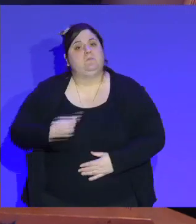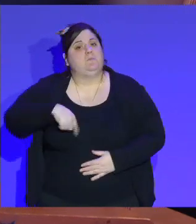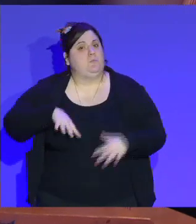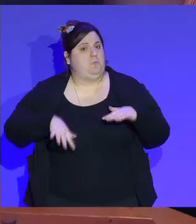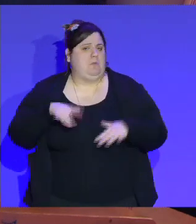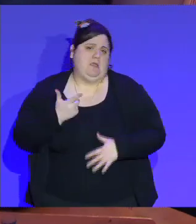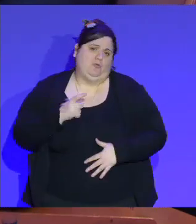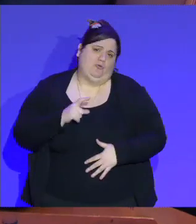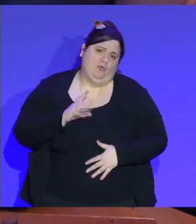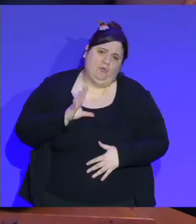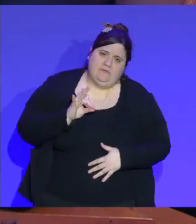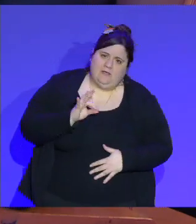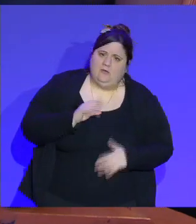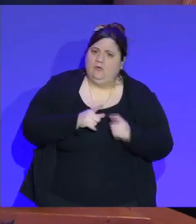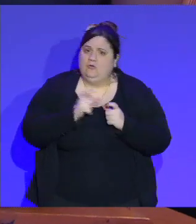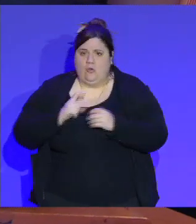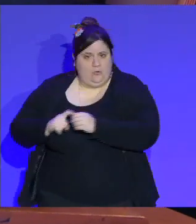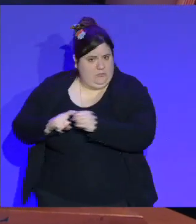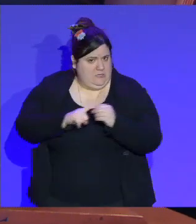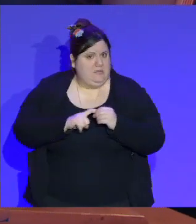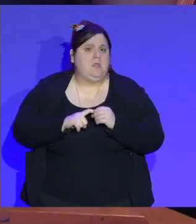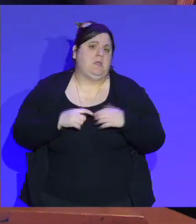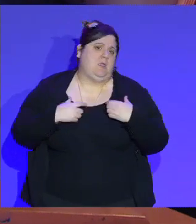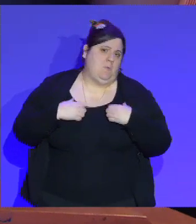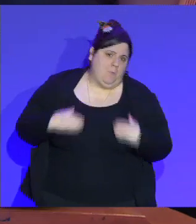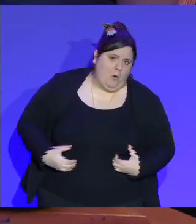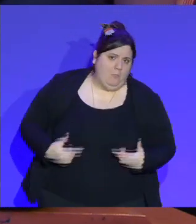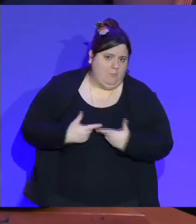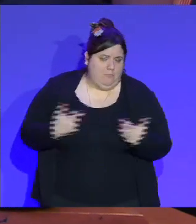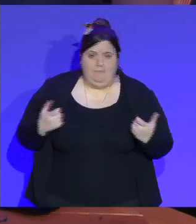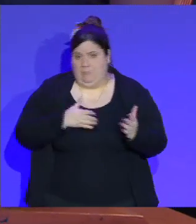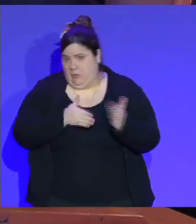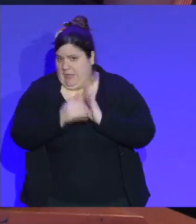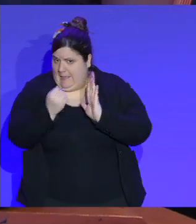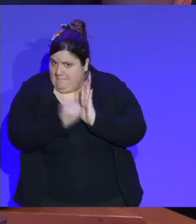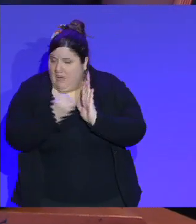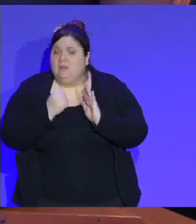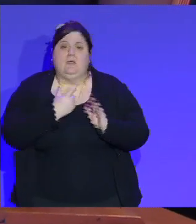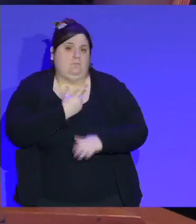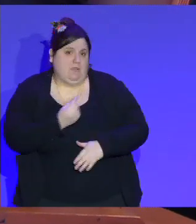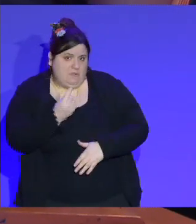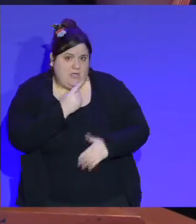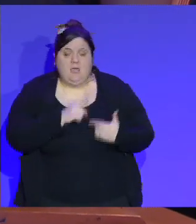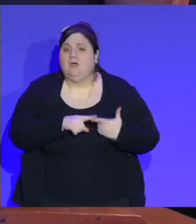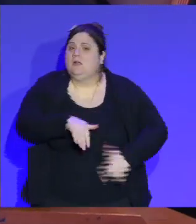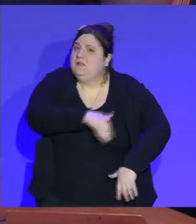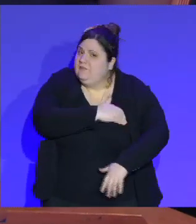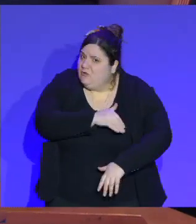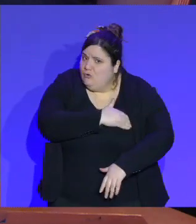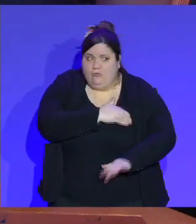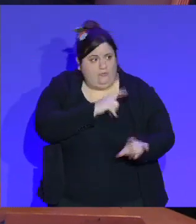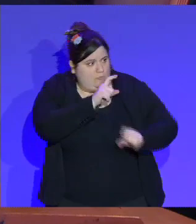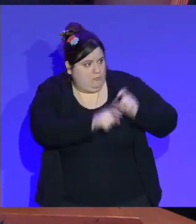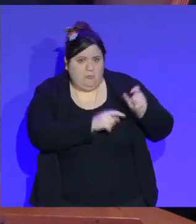représentent aussi bien les marques partenaires, les agences de marketing sportif, les détenteurs de droits comme les ligues ou